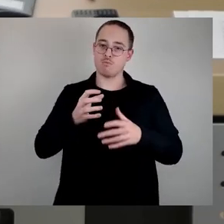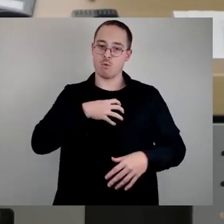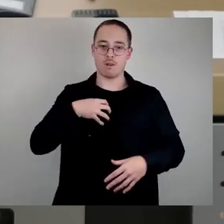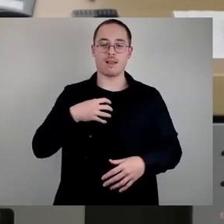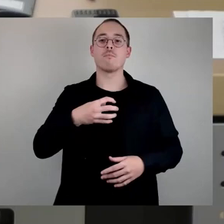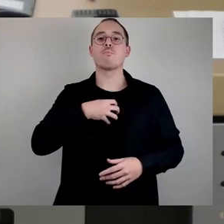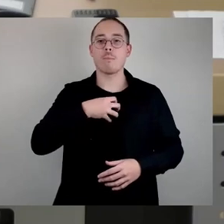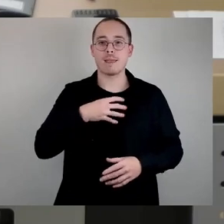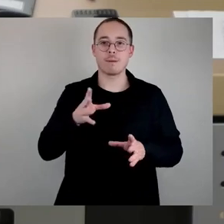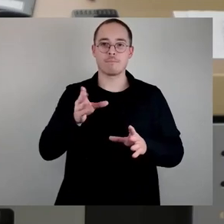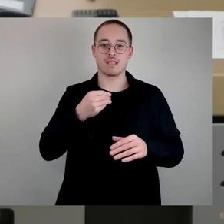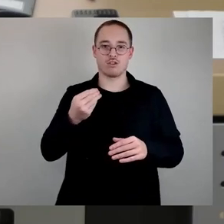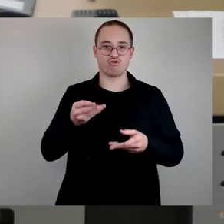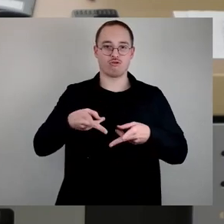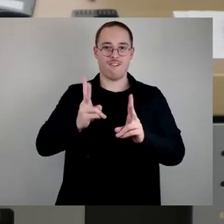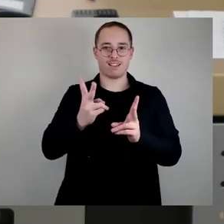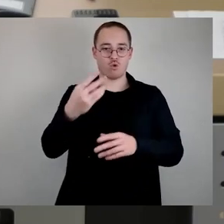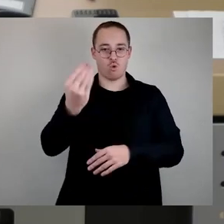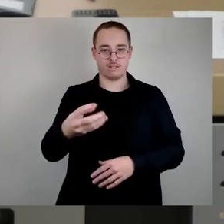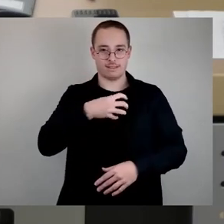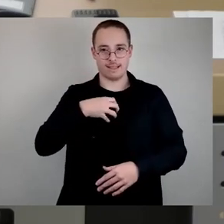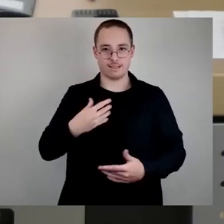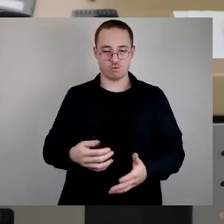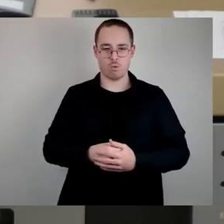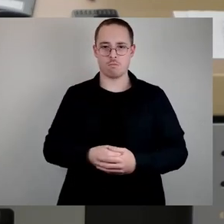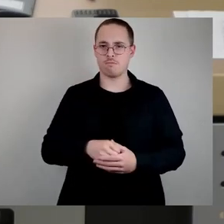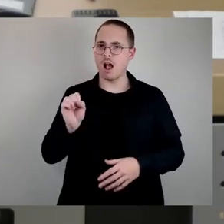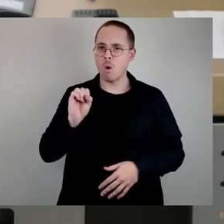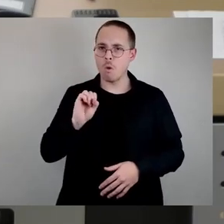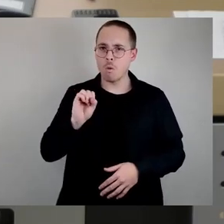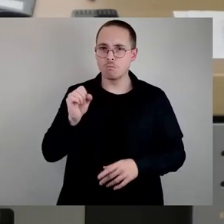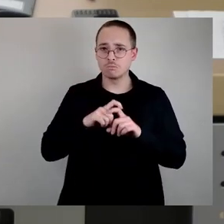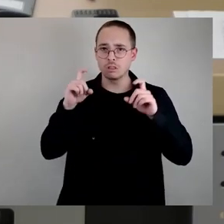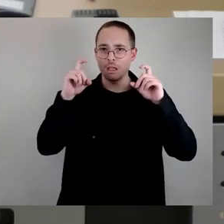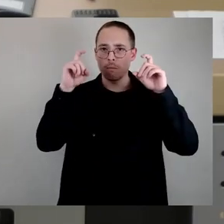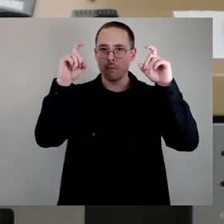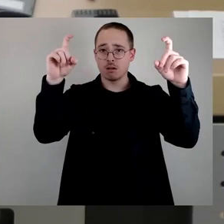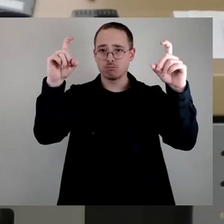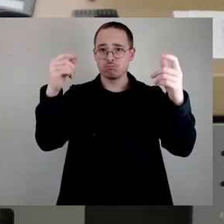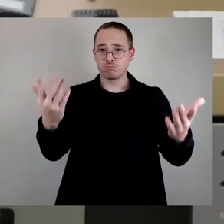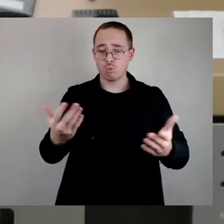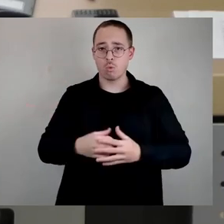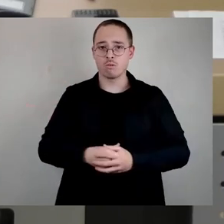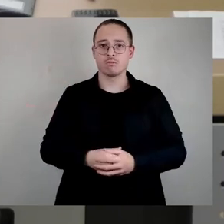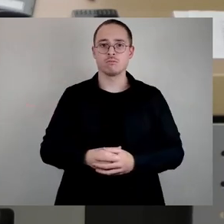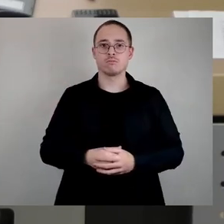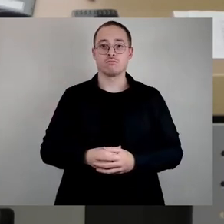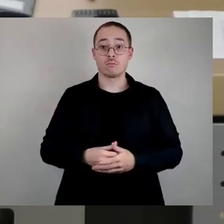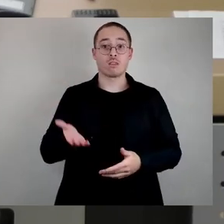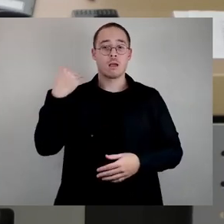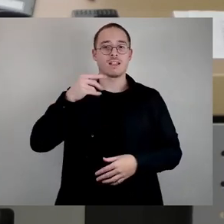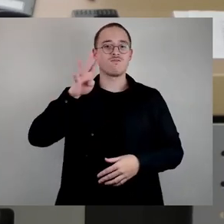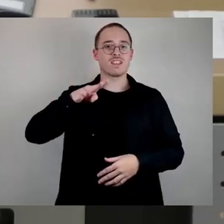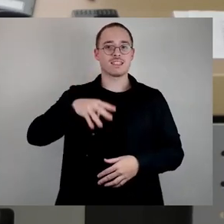Was hat uns zu dieser aktuellen Stunde veranlasst? Genau, Frau Filius-Jene. Was hat uns veranlasst? Nach dem Beschluss vom 14. Juli